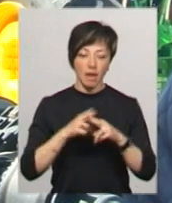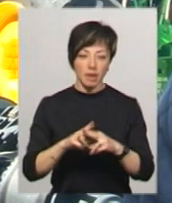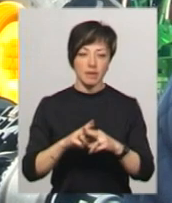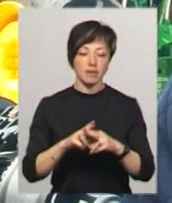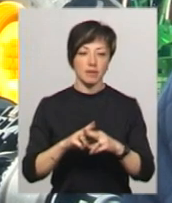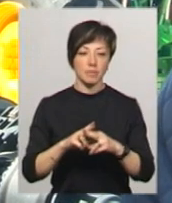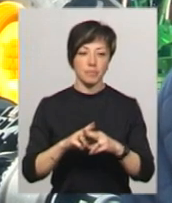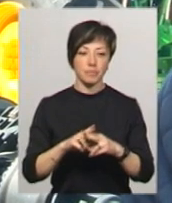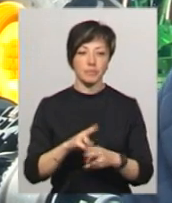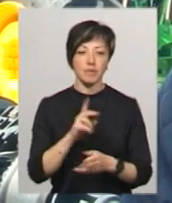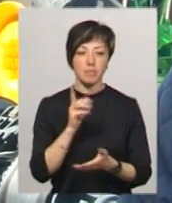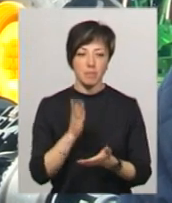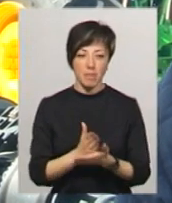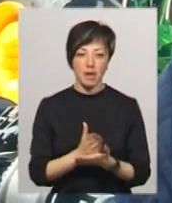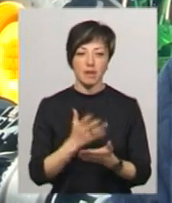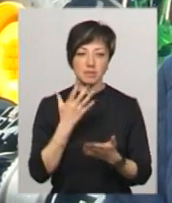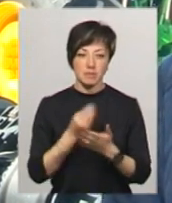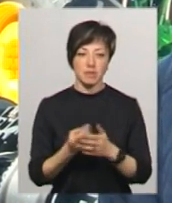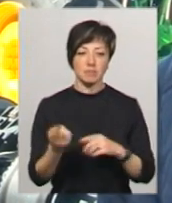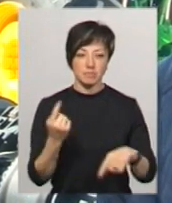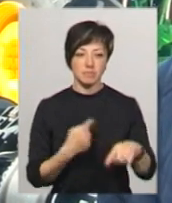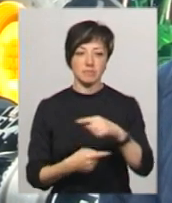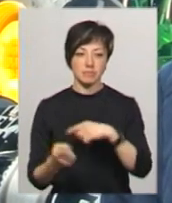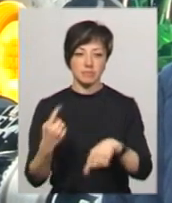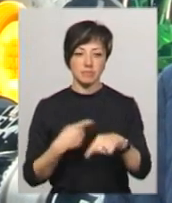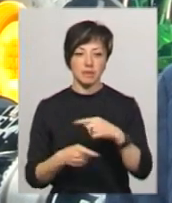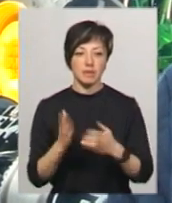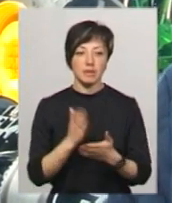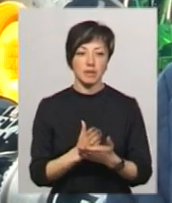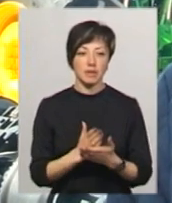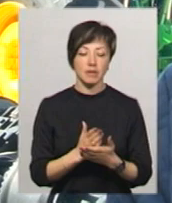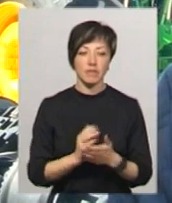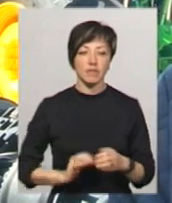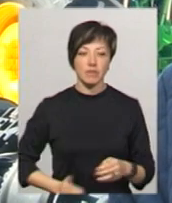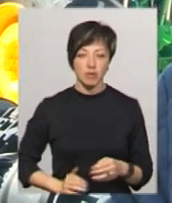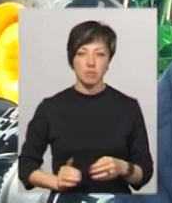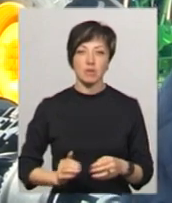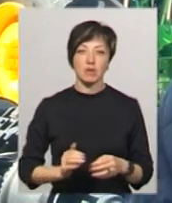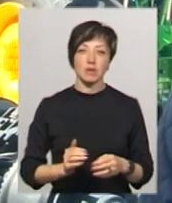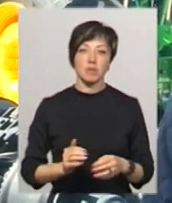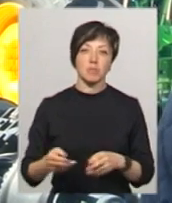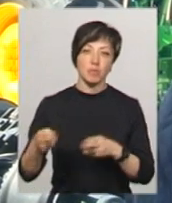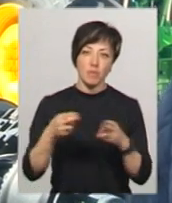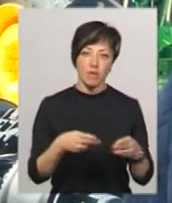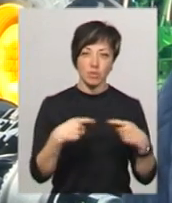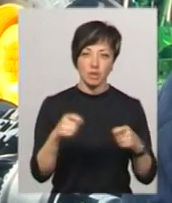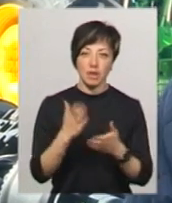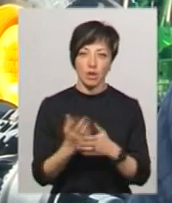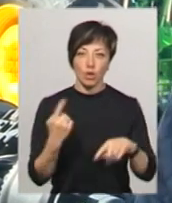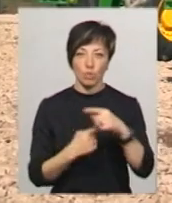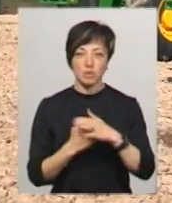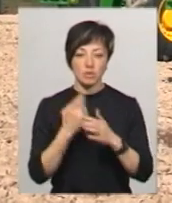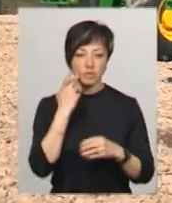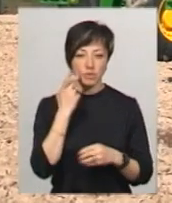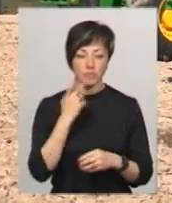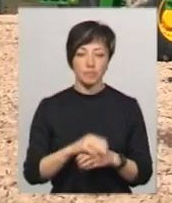Техніка має свій оборот, фірми придбувають, реалізовують, є рух по складу весь